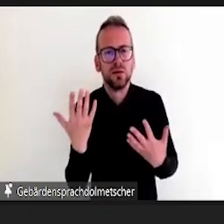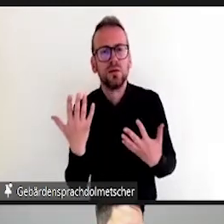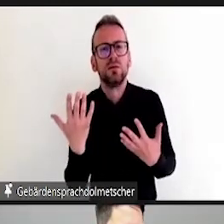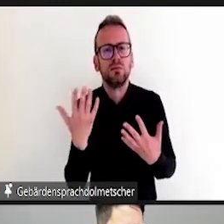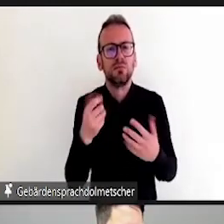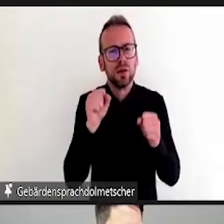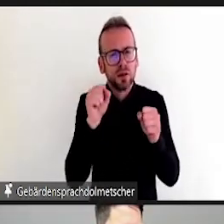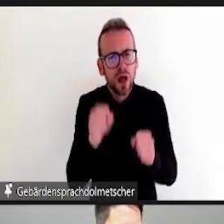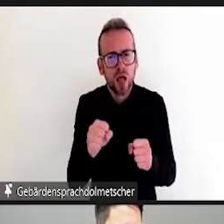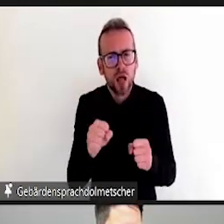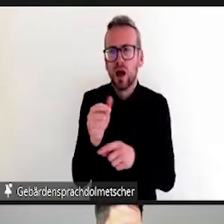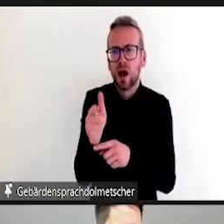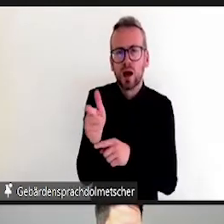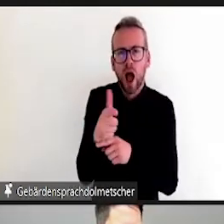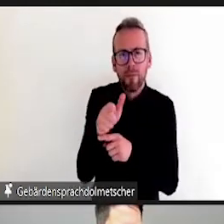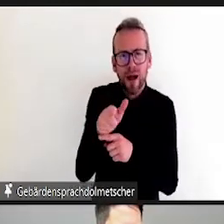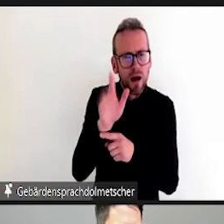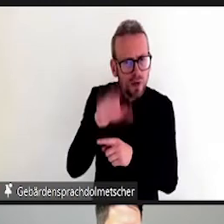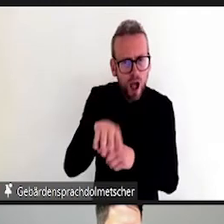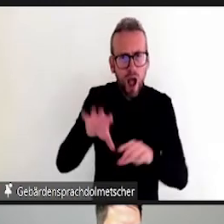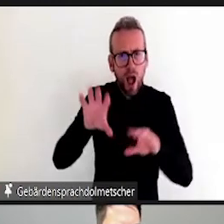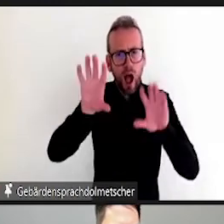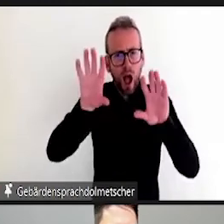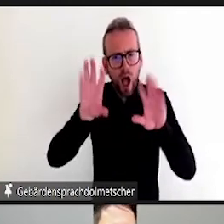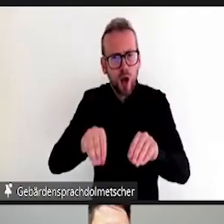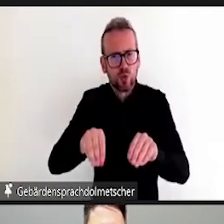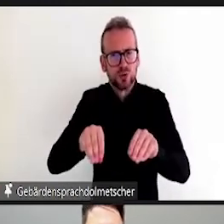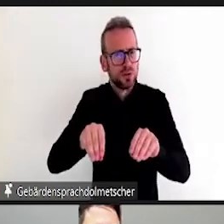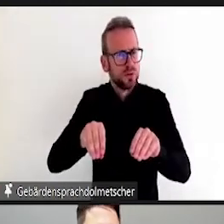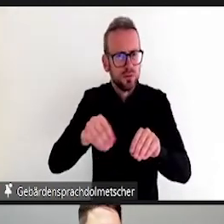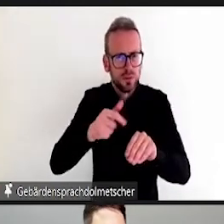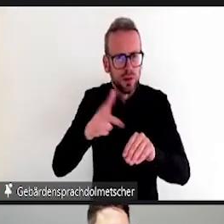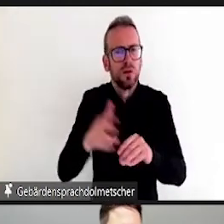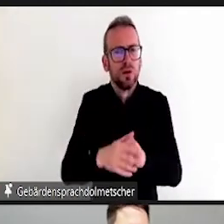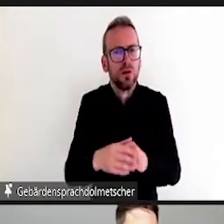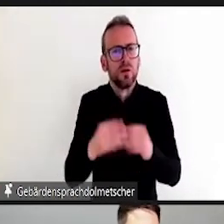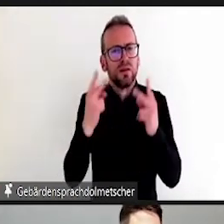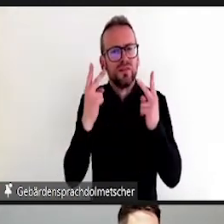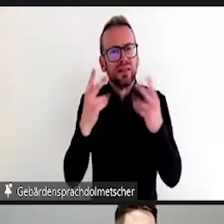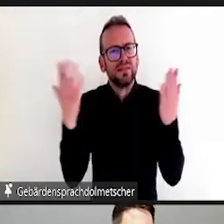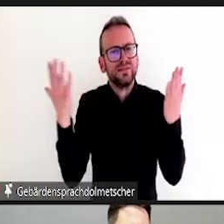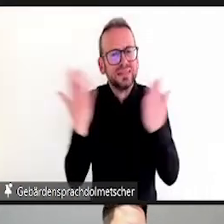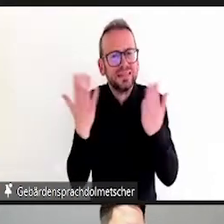dass wir auch online versuchen, irgendwie so eine Basis dafür zu schaffen.